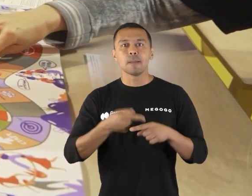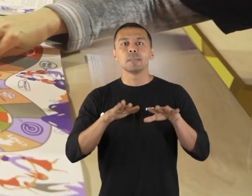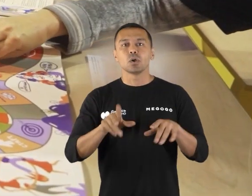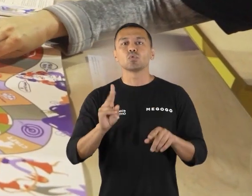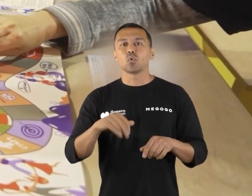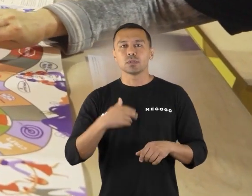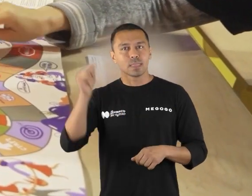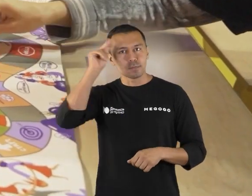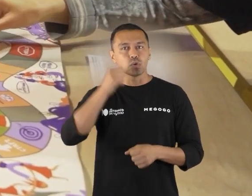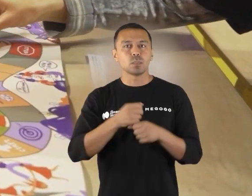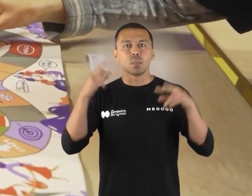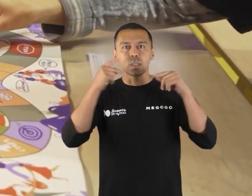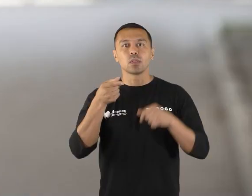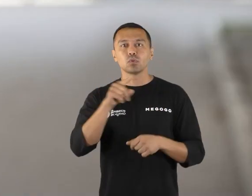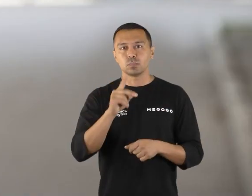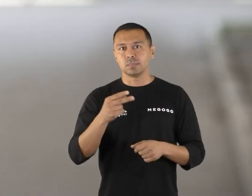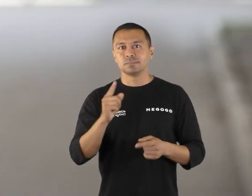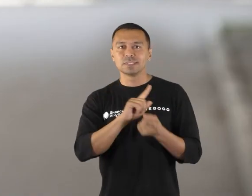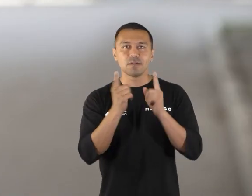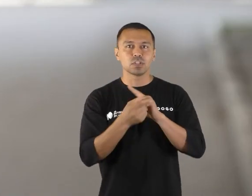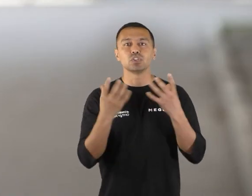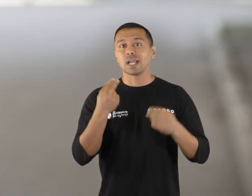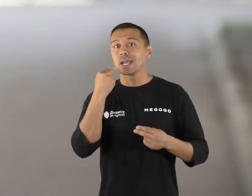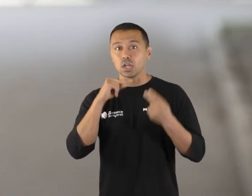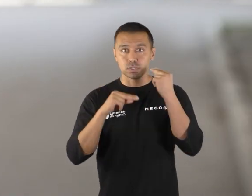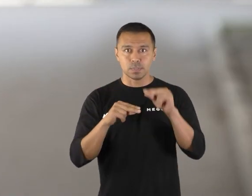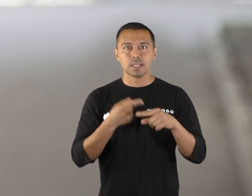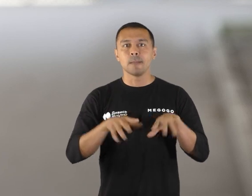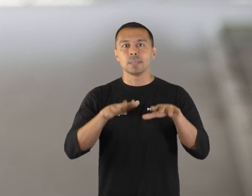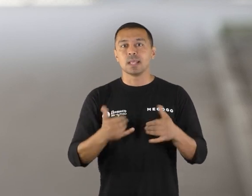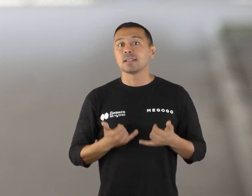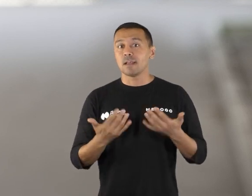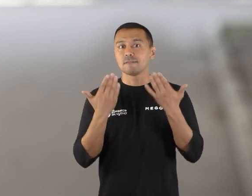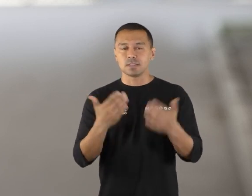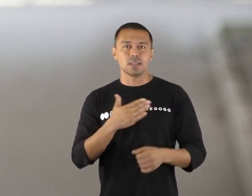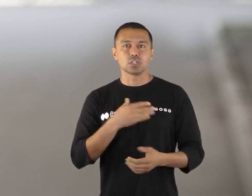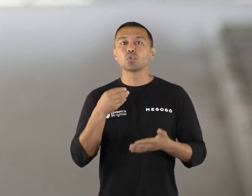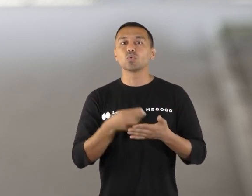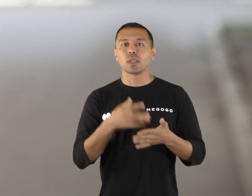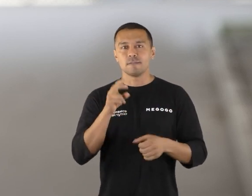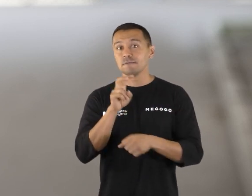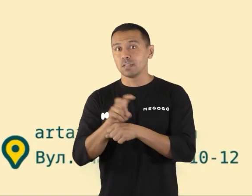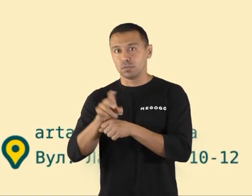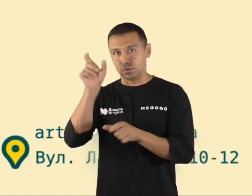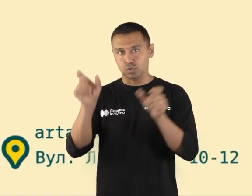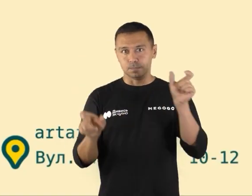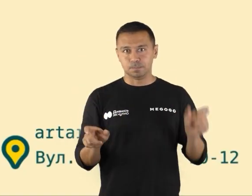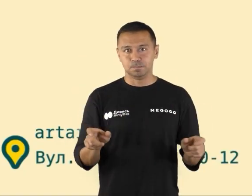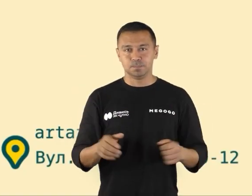навчатися та робити помилки для того, щоб ставати тільки кращими. Це місце для вас, наші дорогі відвідувачі.